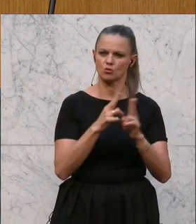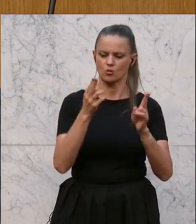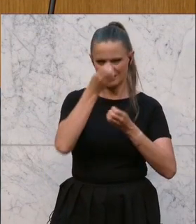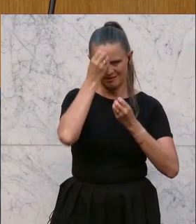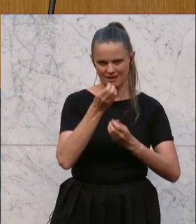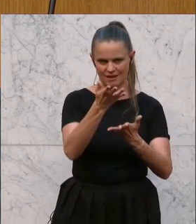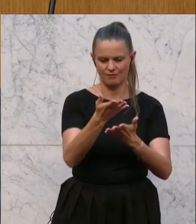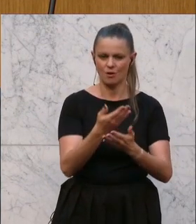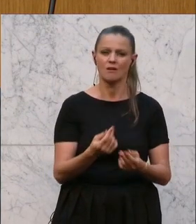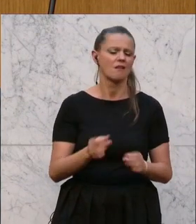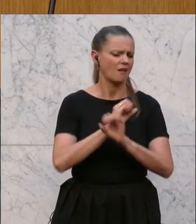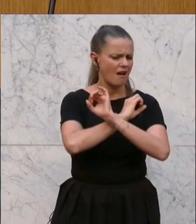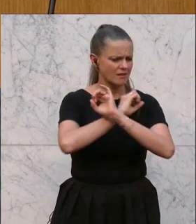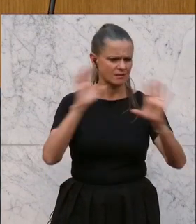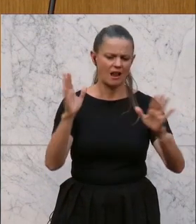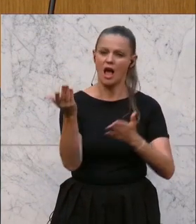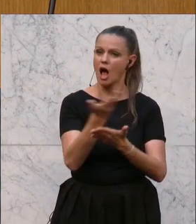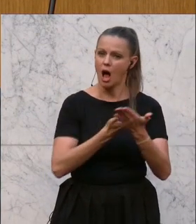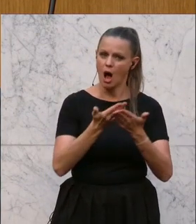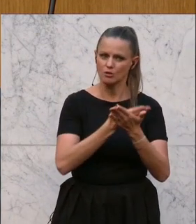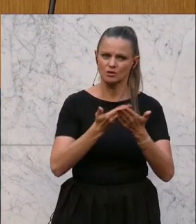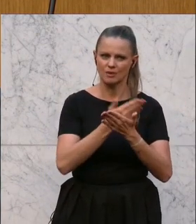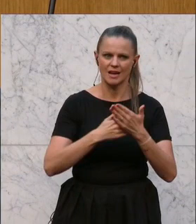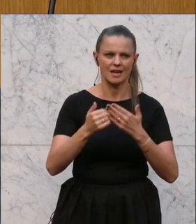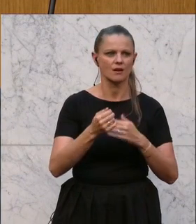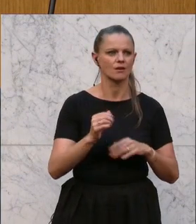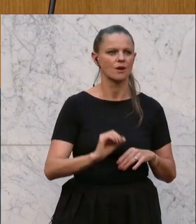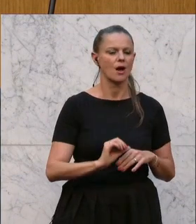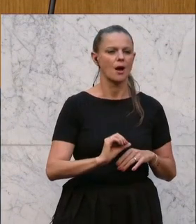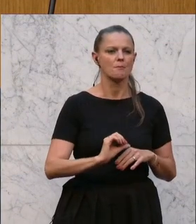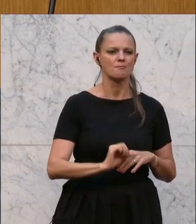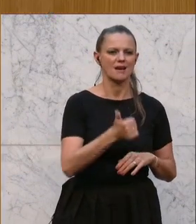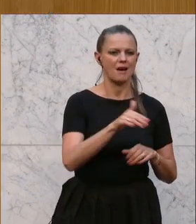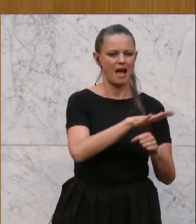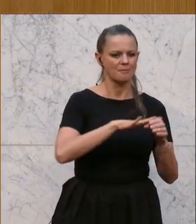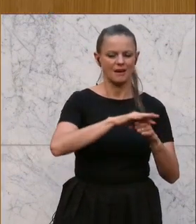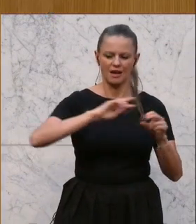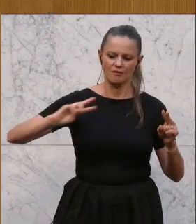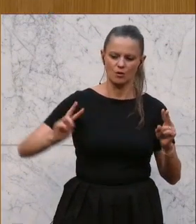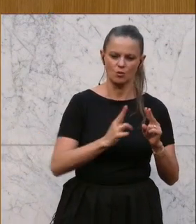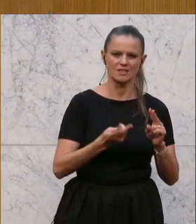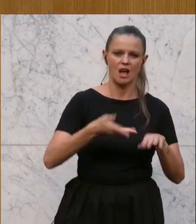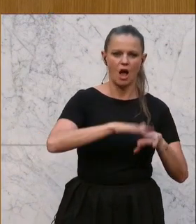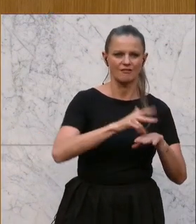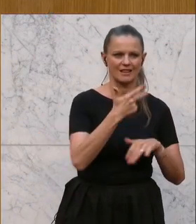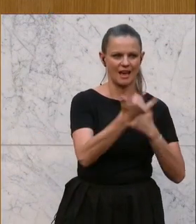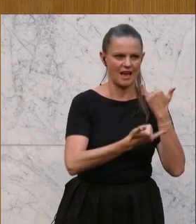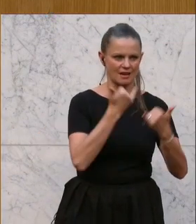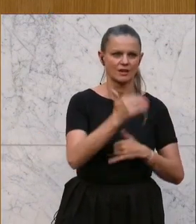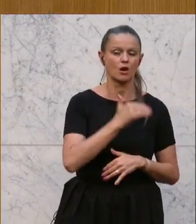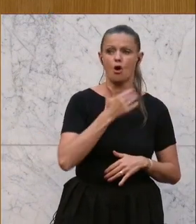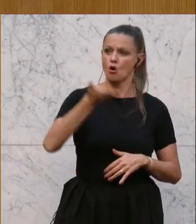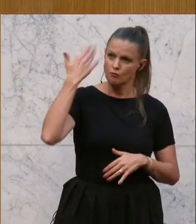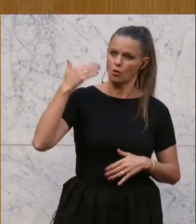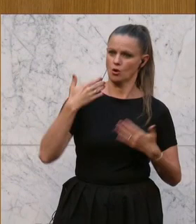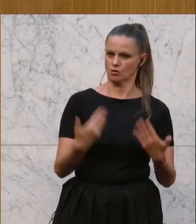und es ist ganz klar, Sie müssen die Ausbildung zumindest im Primarbereich bei den Lehrern verkürzen auf drei Jahre. Das muss reichen. Das war früher so